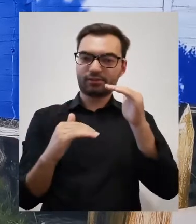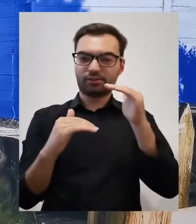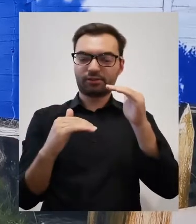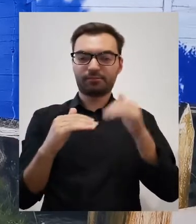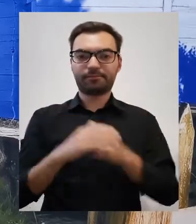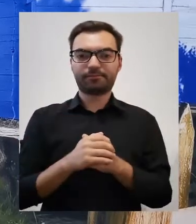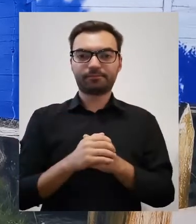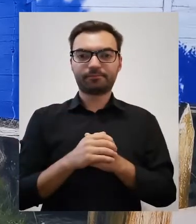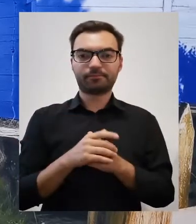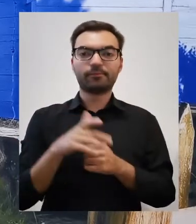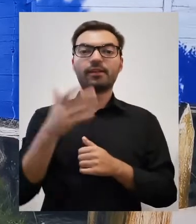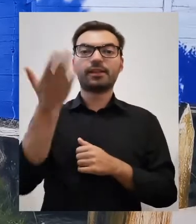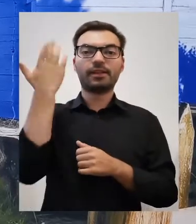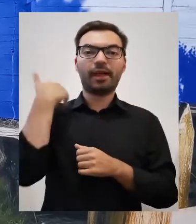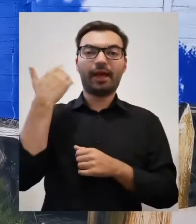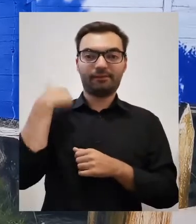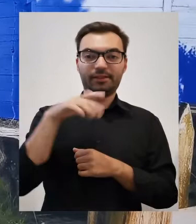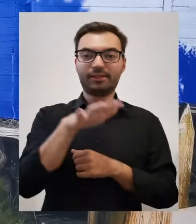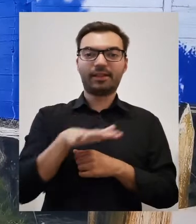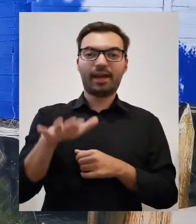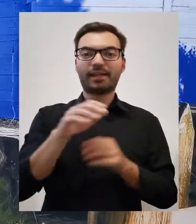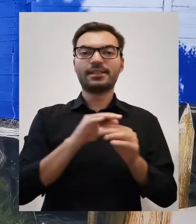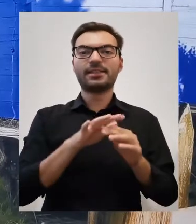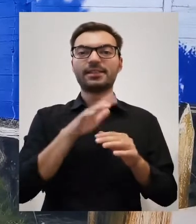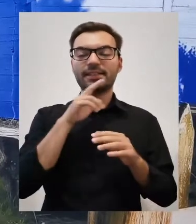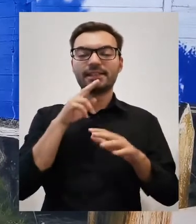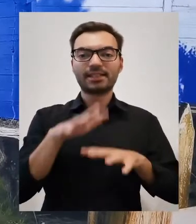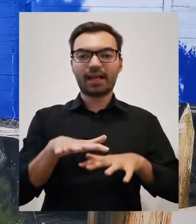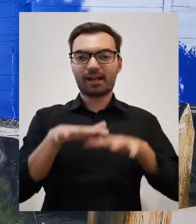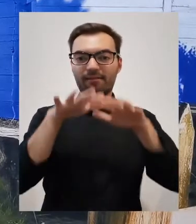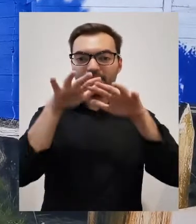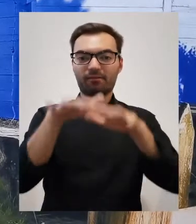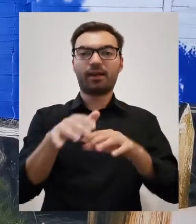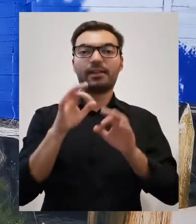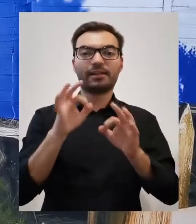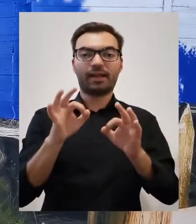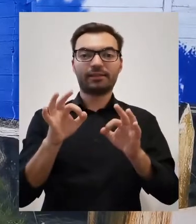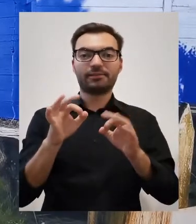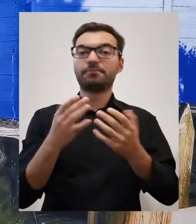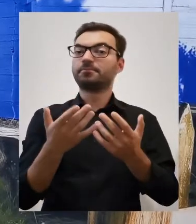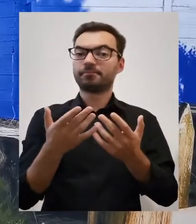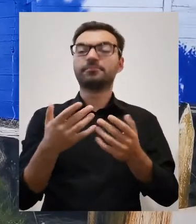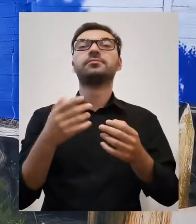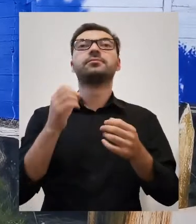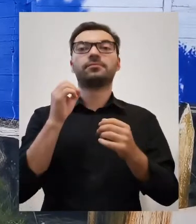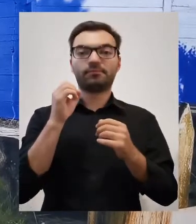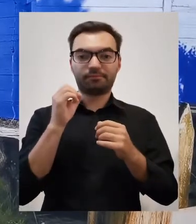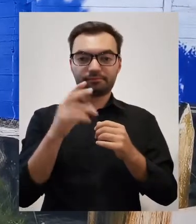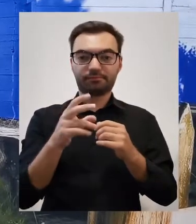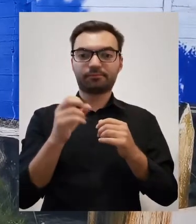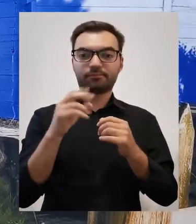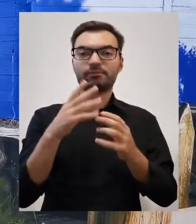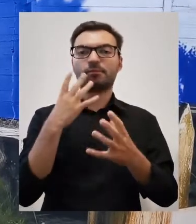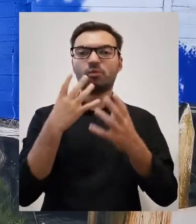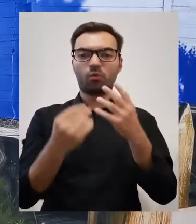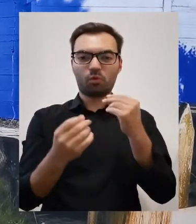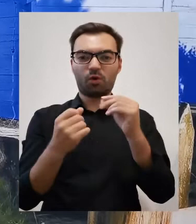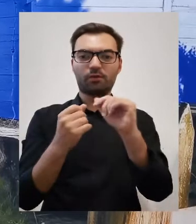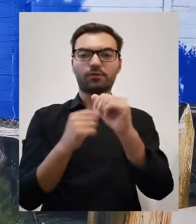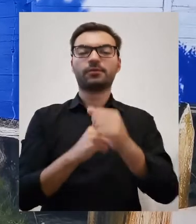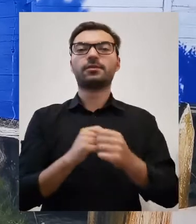które były niegdyś terenami zalewowymi, a obecnie są owszem